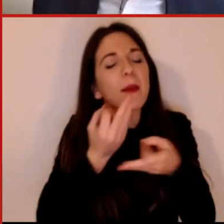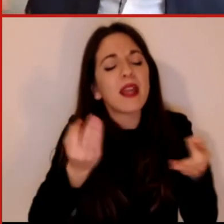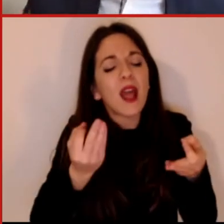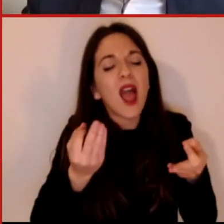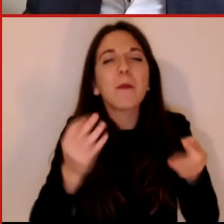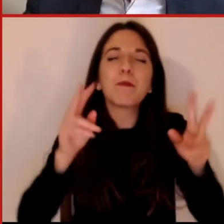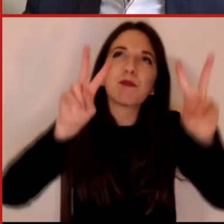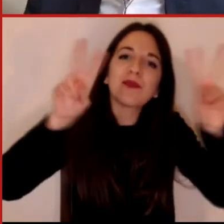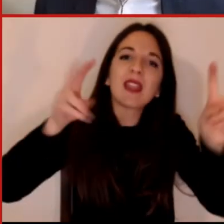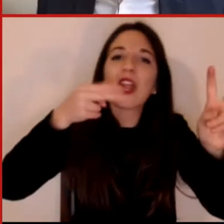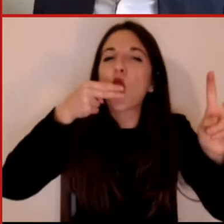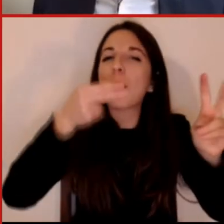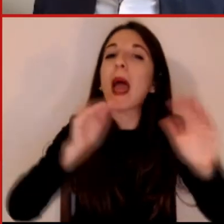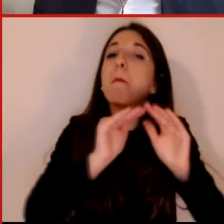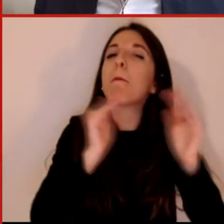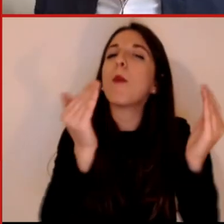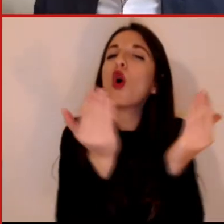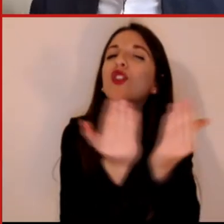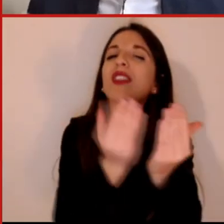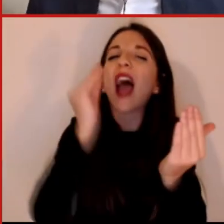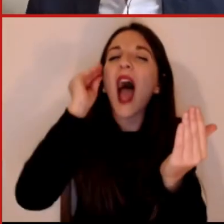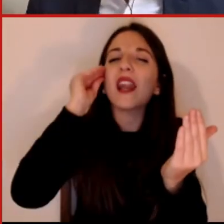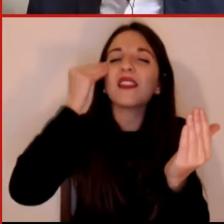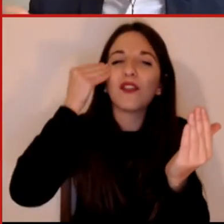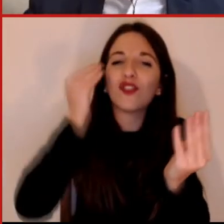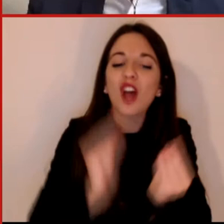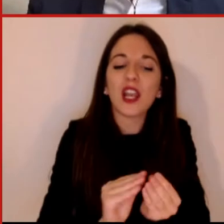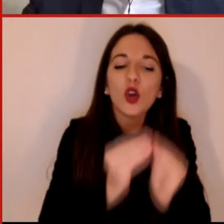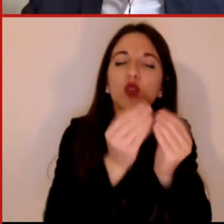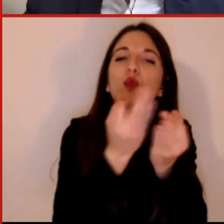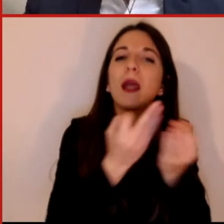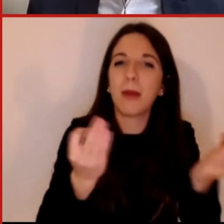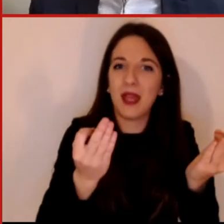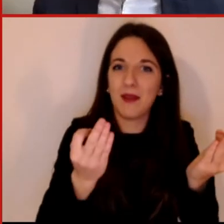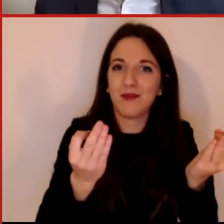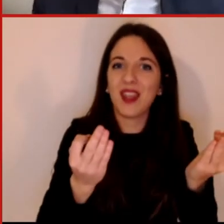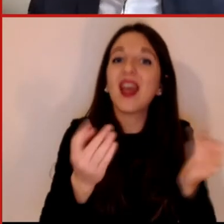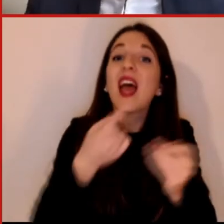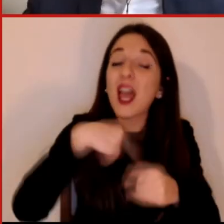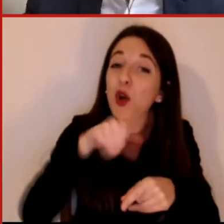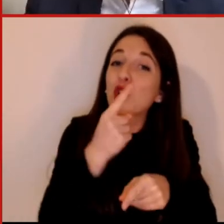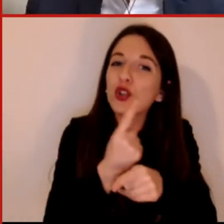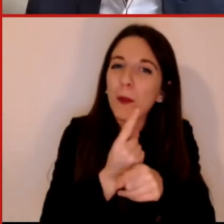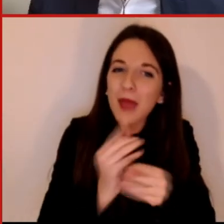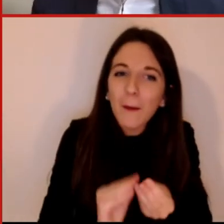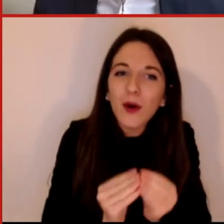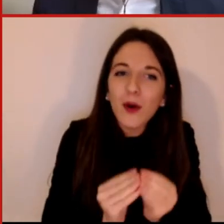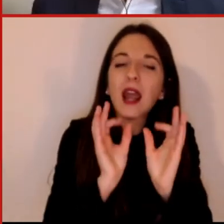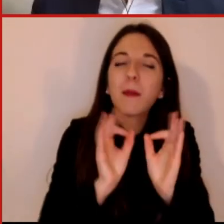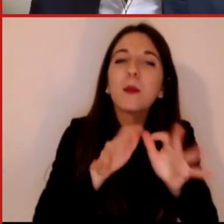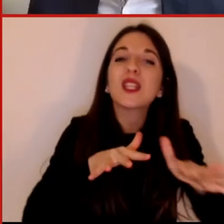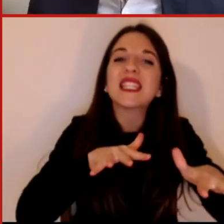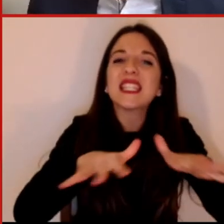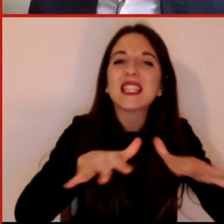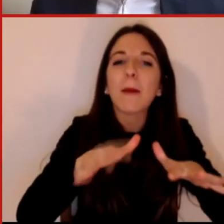computazionali che in qualche modo simulano il mondo, il mondo esterno, simulano gli individui nel mondo esterno